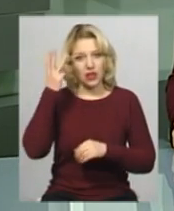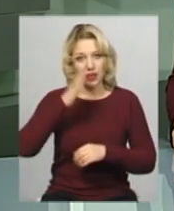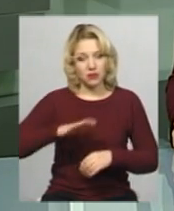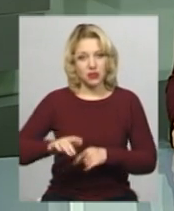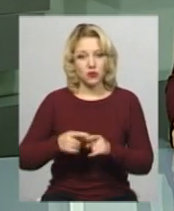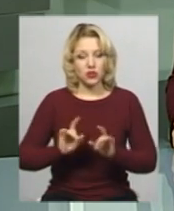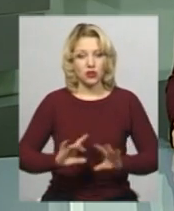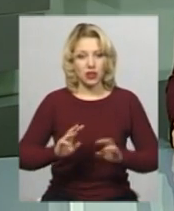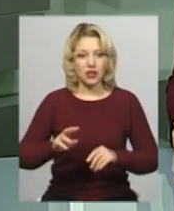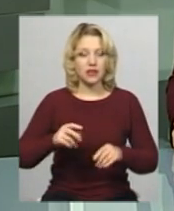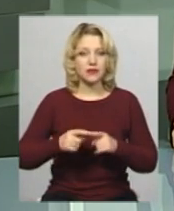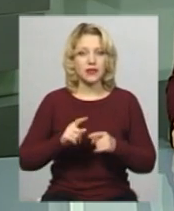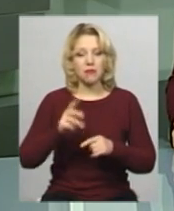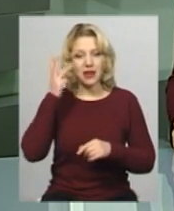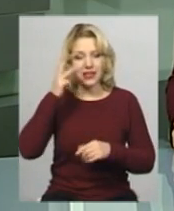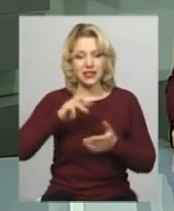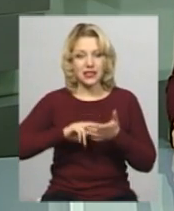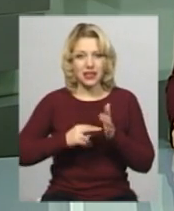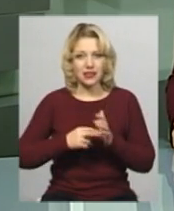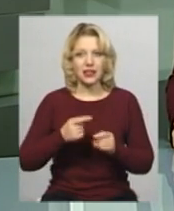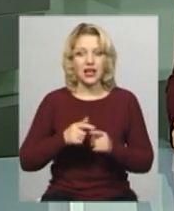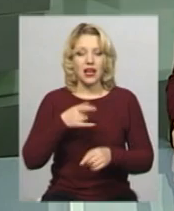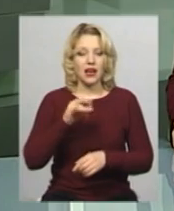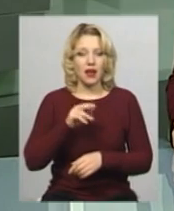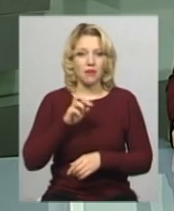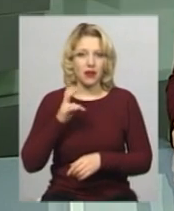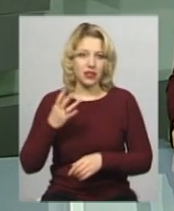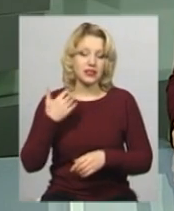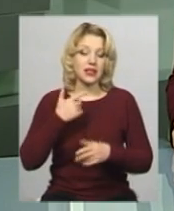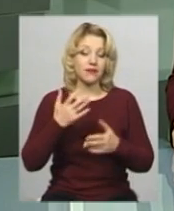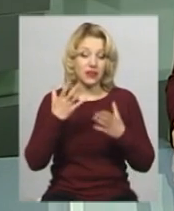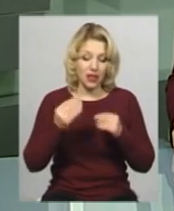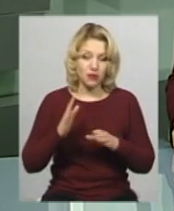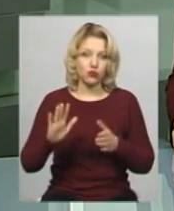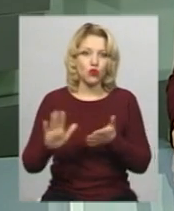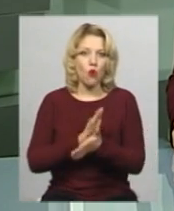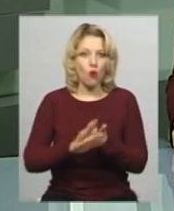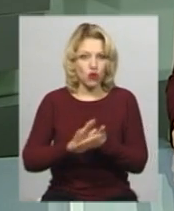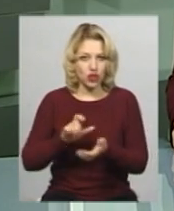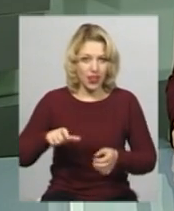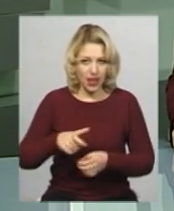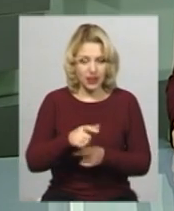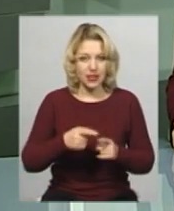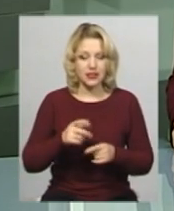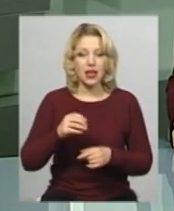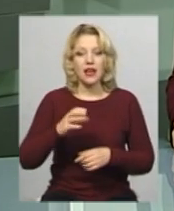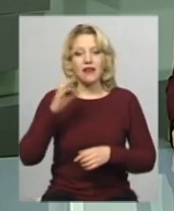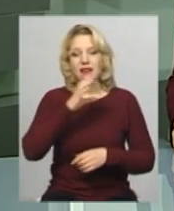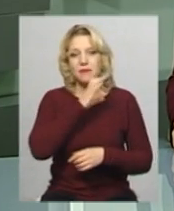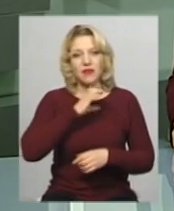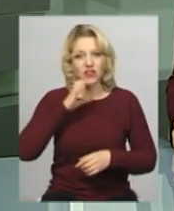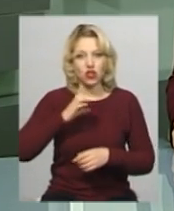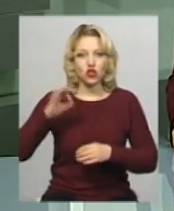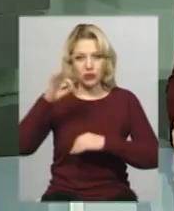синоптик Хмельницького центру з гідрометеорології Юлія Грабар. За її словами, в день на дорогах ожеледиться. Вітер північно-східний – 5-10 метрів за